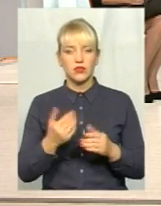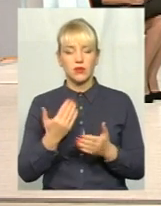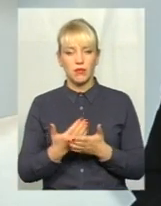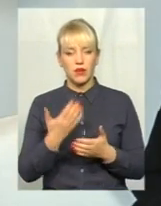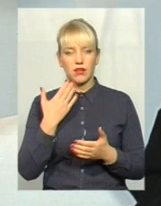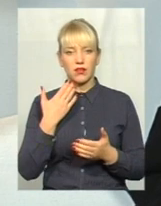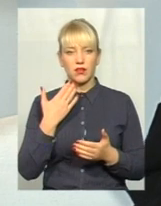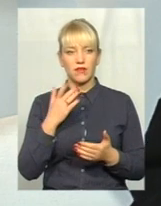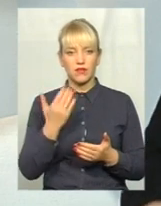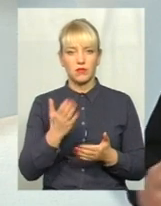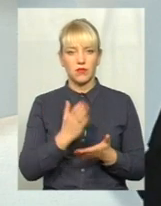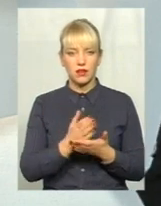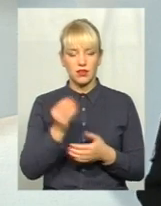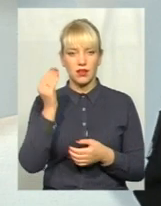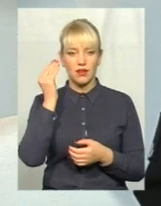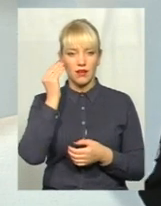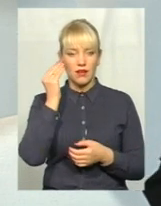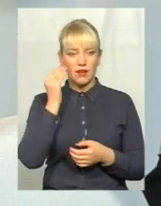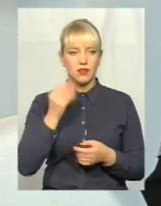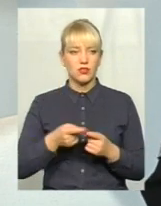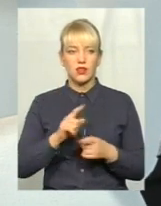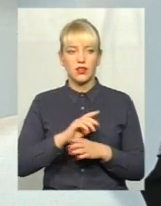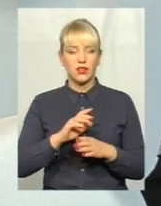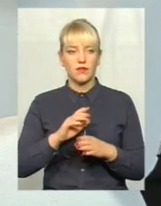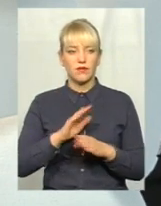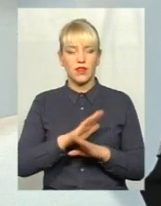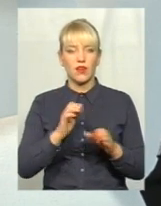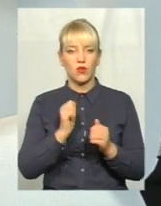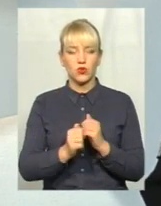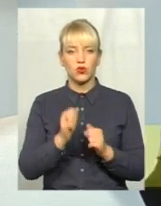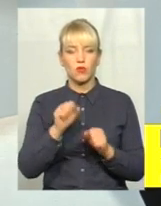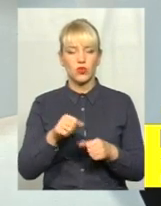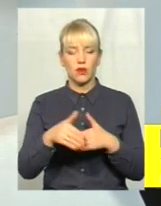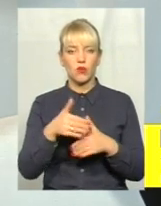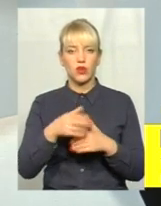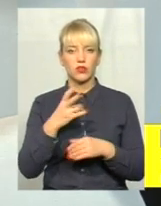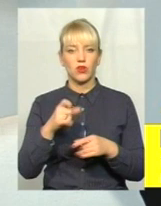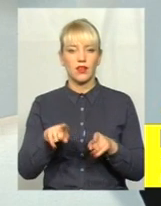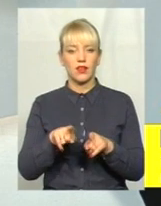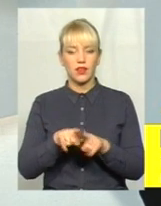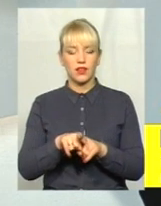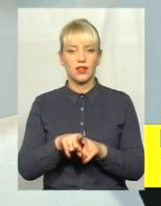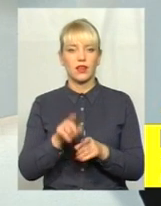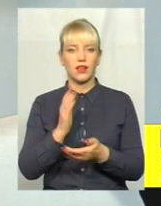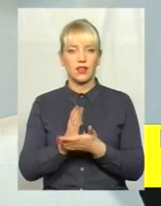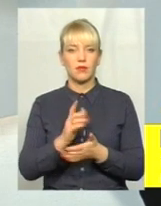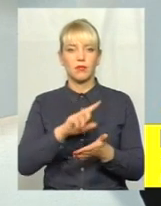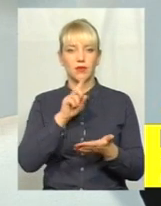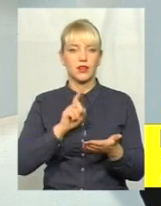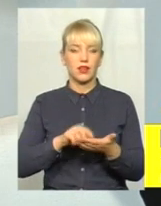Дійсно, не кожного з цих порушників ми зможемо покарати. Проте є таке питання в нас, як